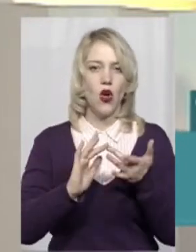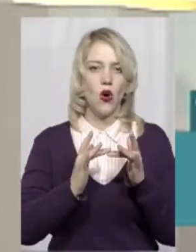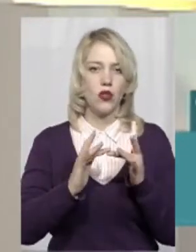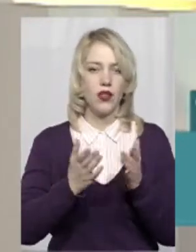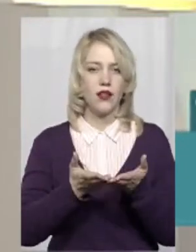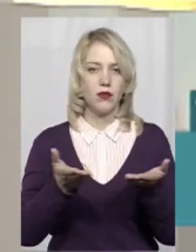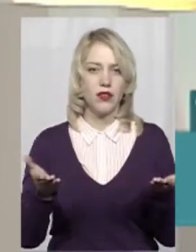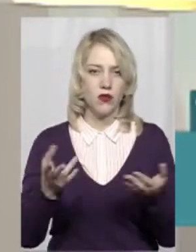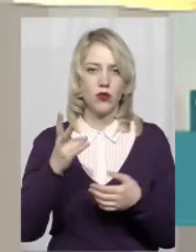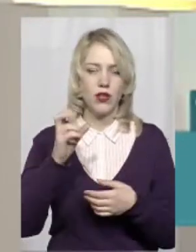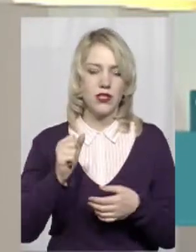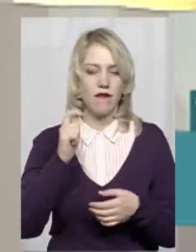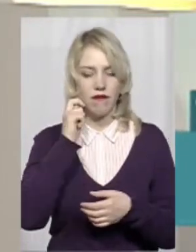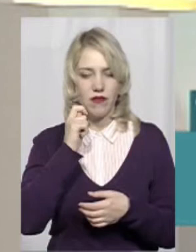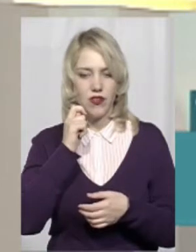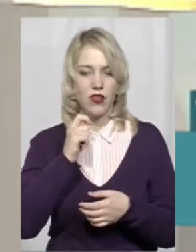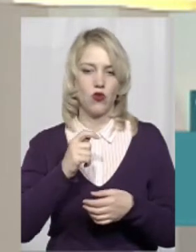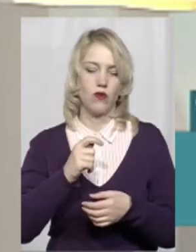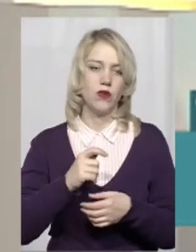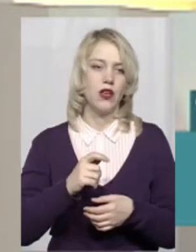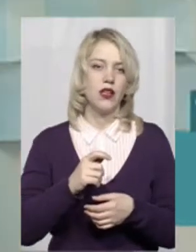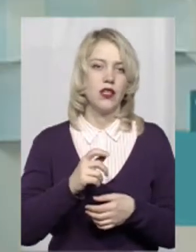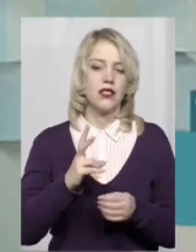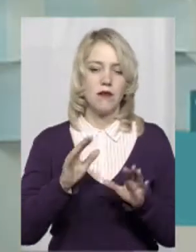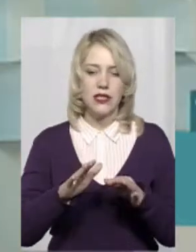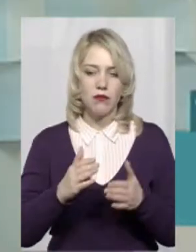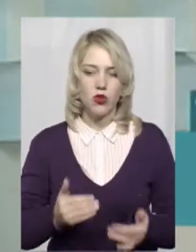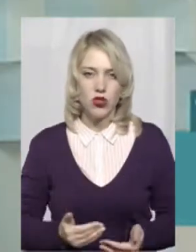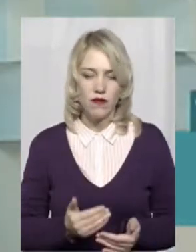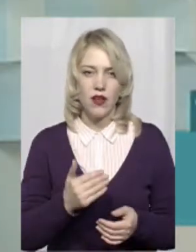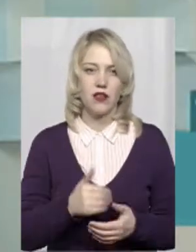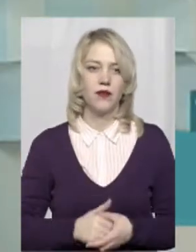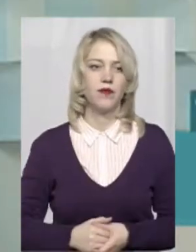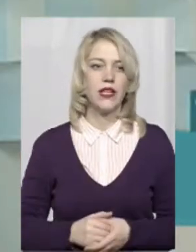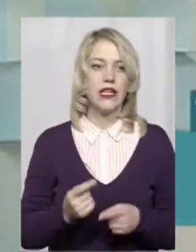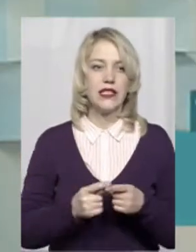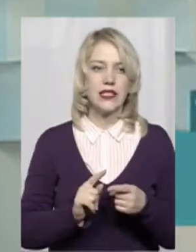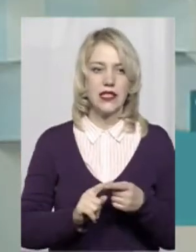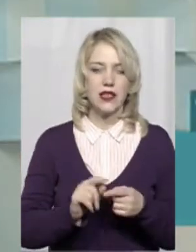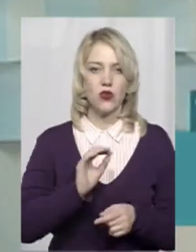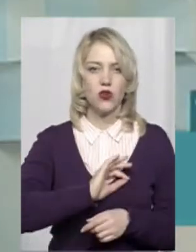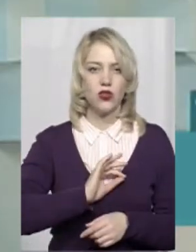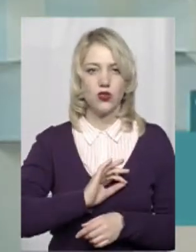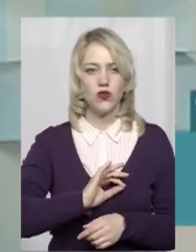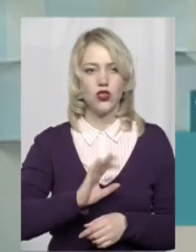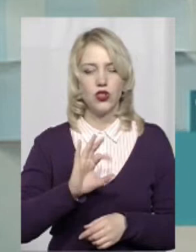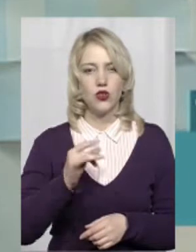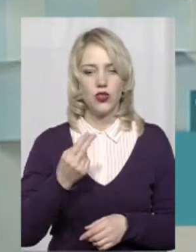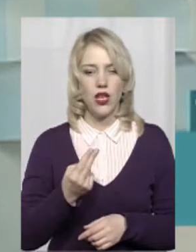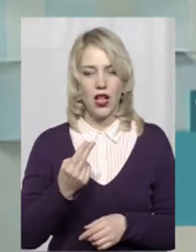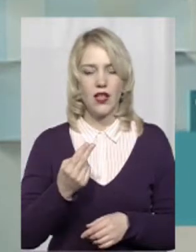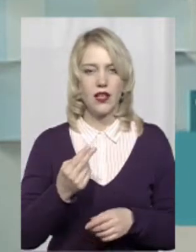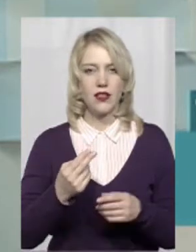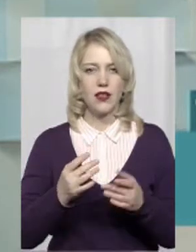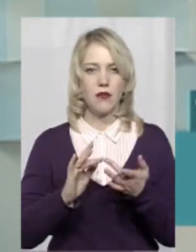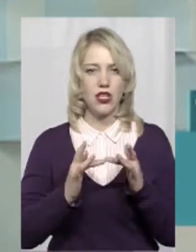Можливо, за віком, статтю, місцем проживання? Ну, так, насправді, це, скоріш за все, користувачів соціальних мережей Facebook,